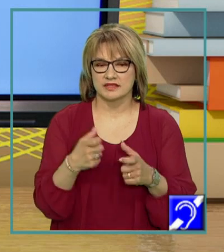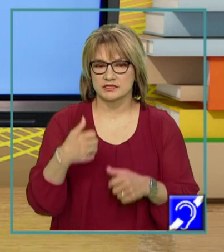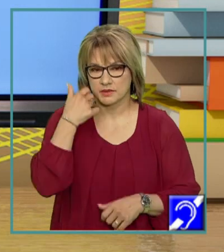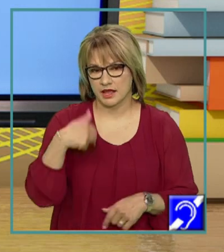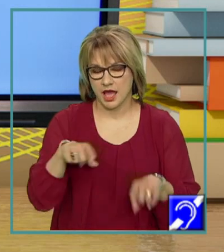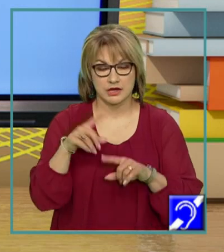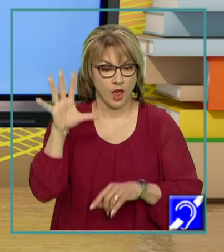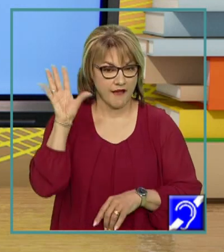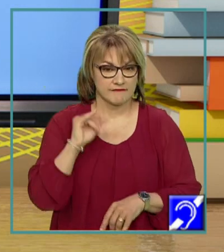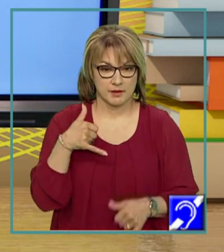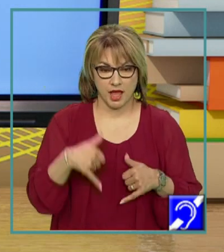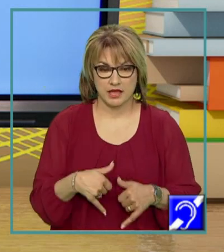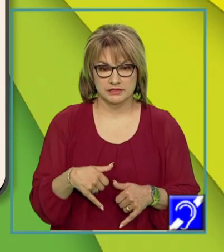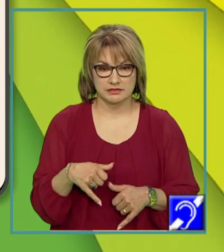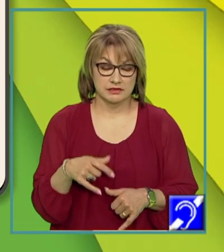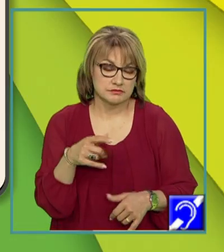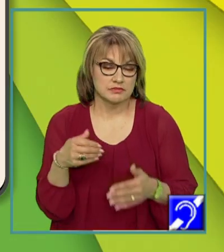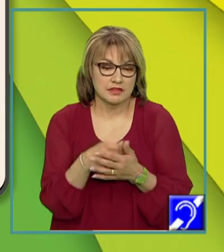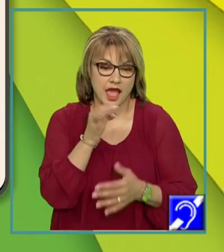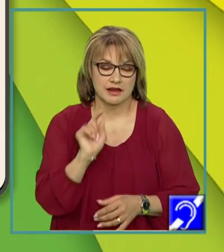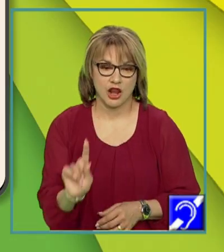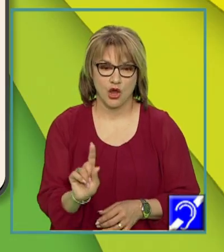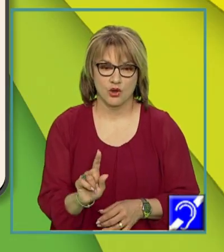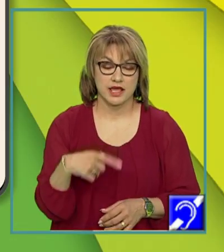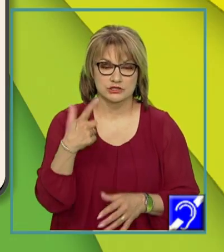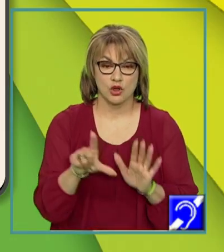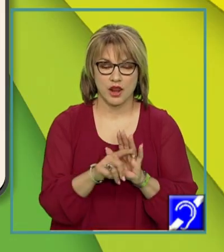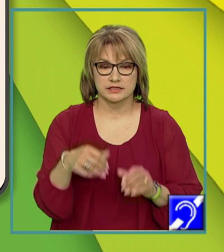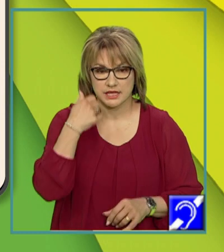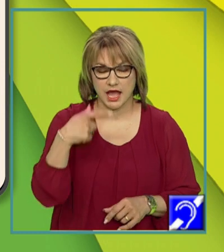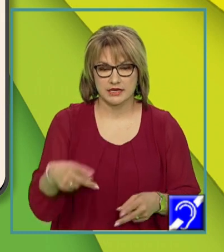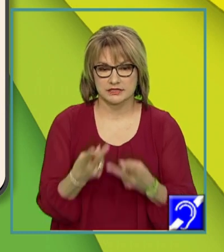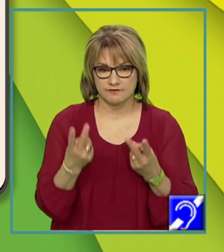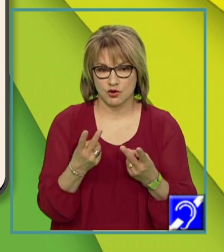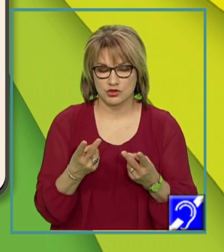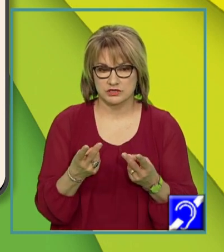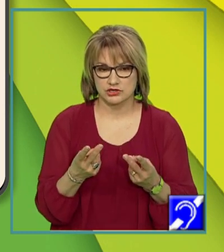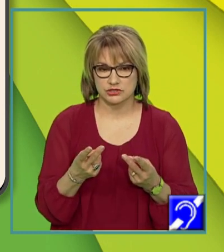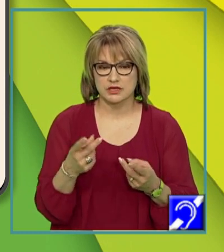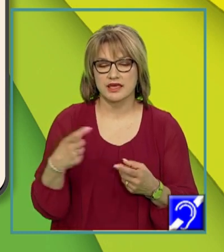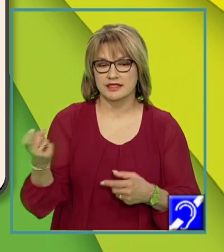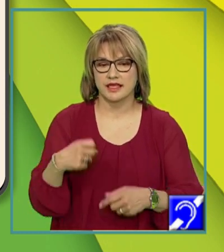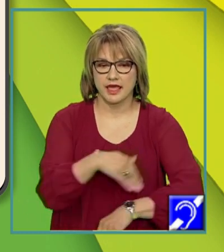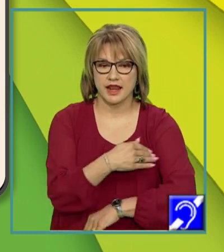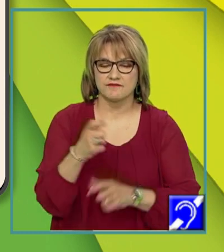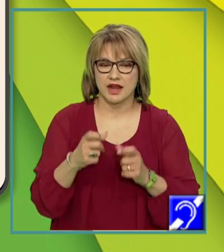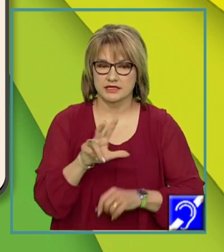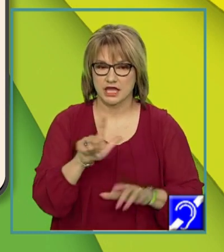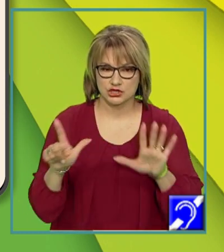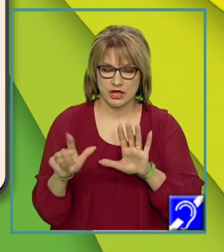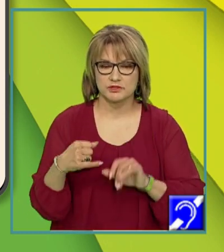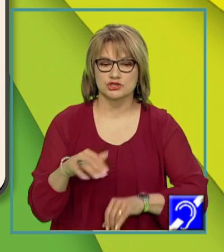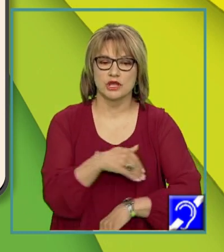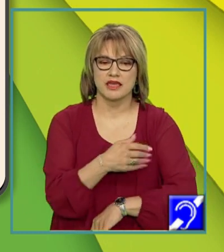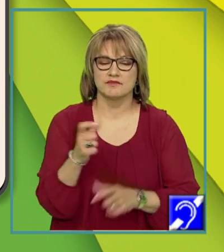vom afla astăzi tainele lor, o lecție care se folosește atât de elevii claselor a șaptea, dar și de